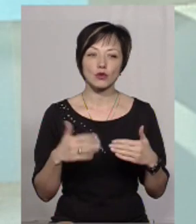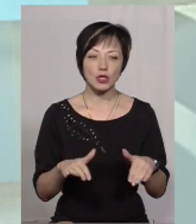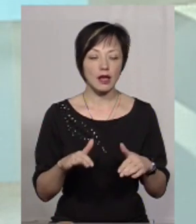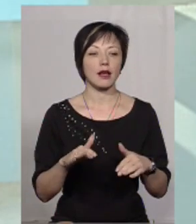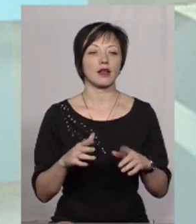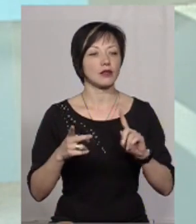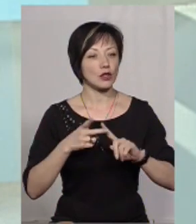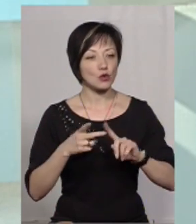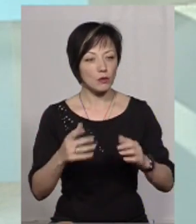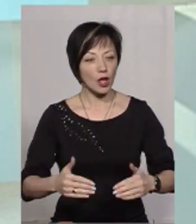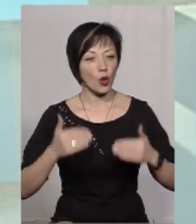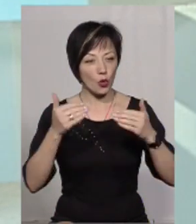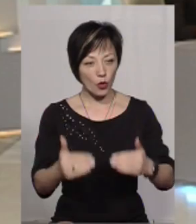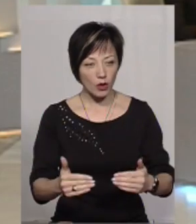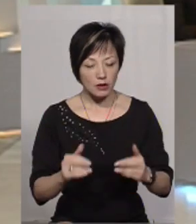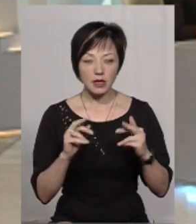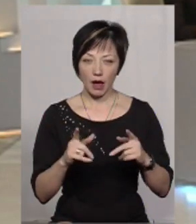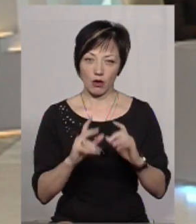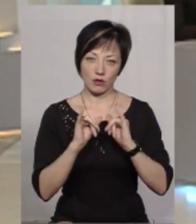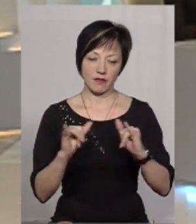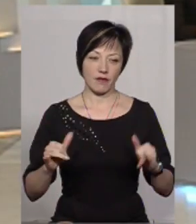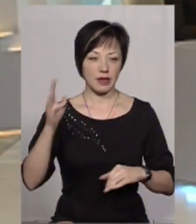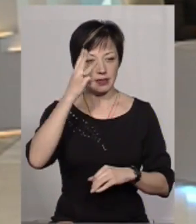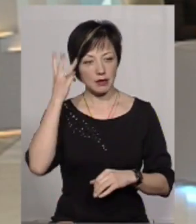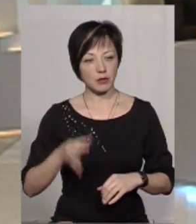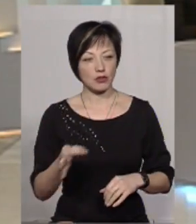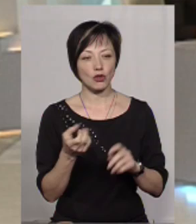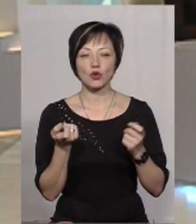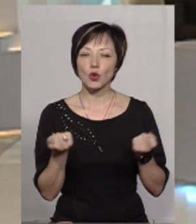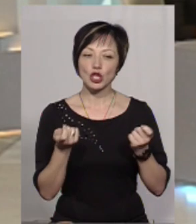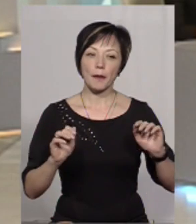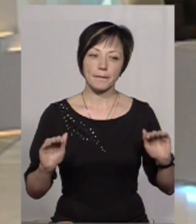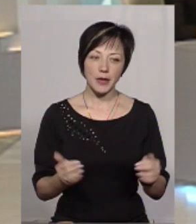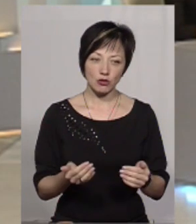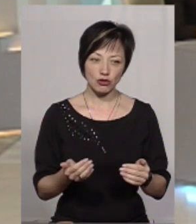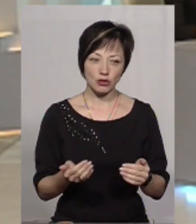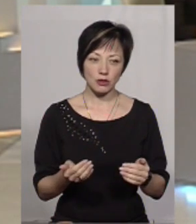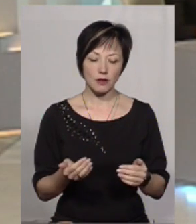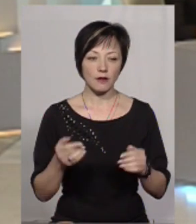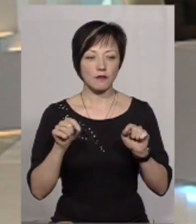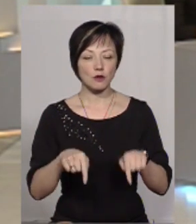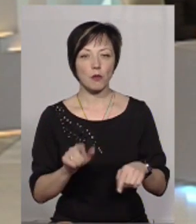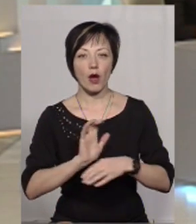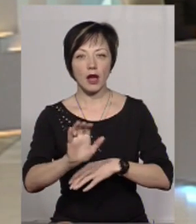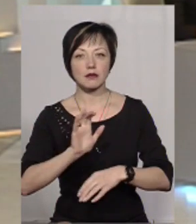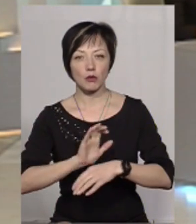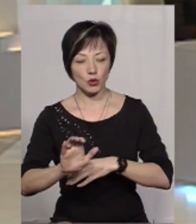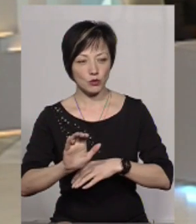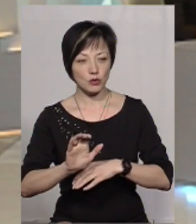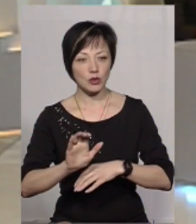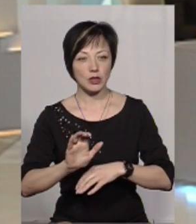би мовити, наступний крок того, як розвивається Хмельниччина. Трошки менше в цьому експортному